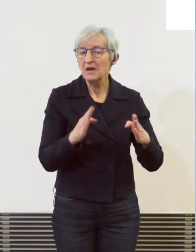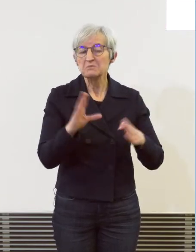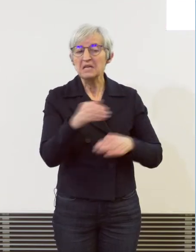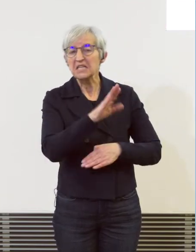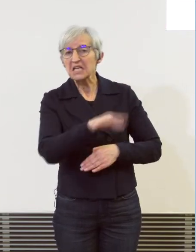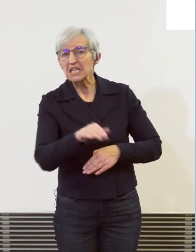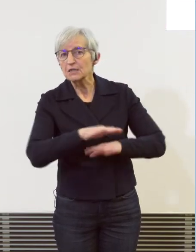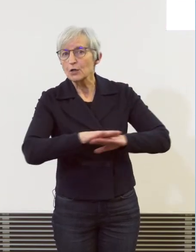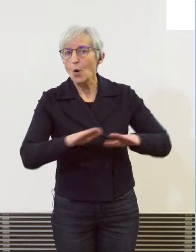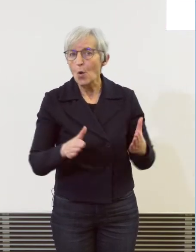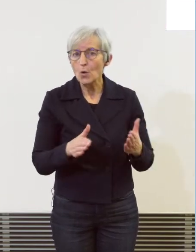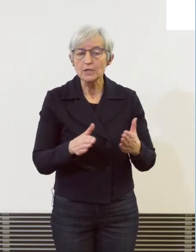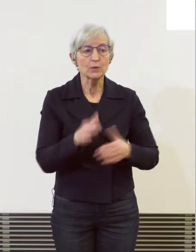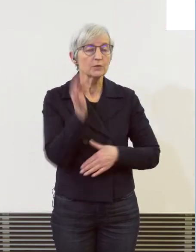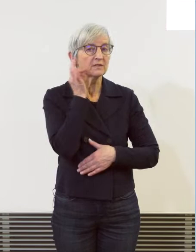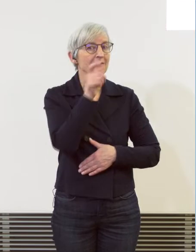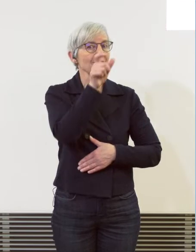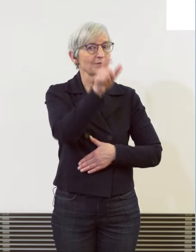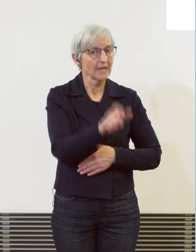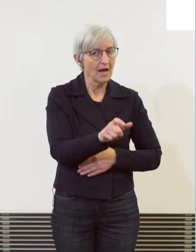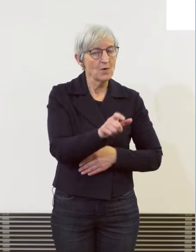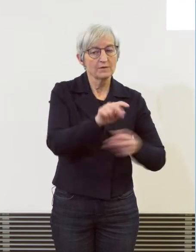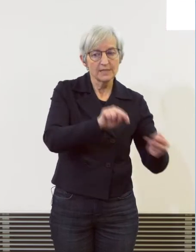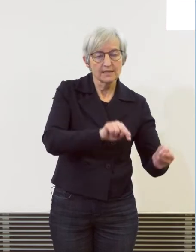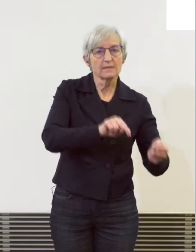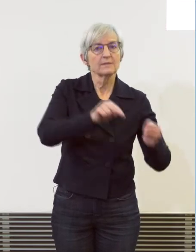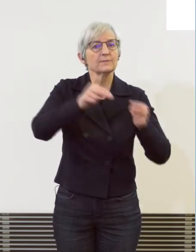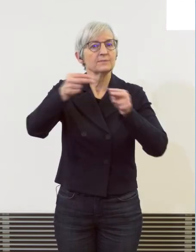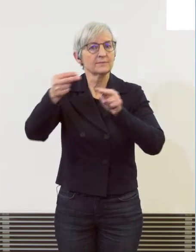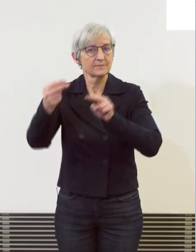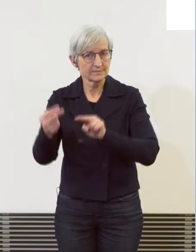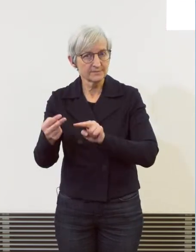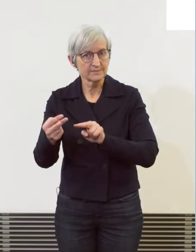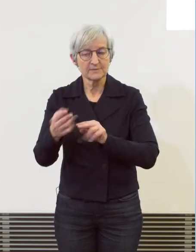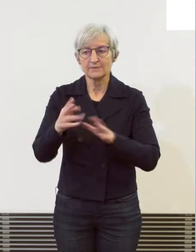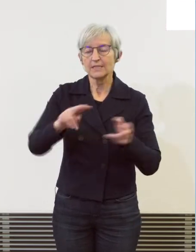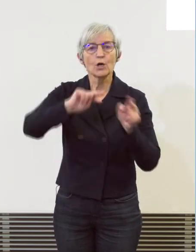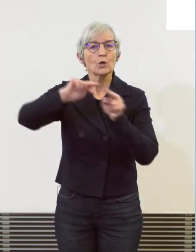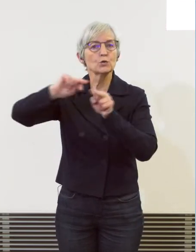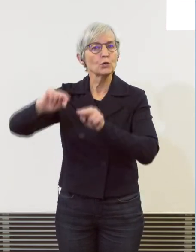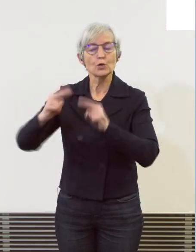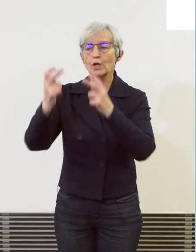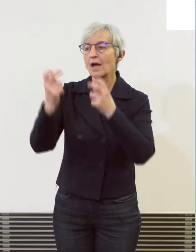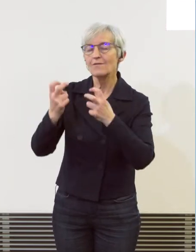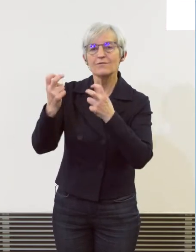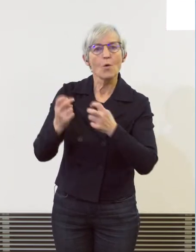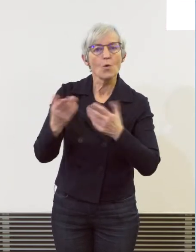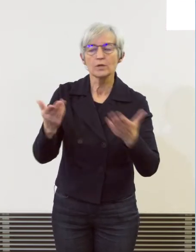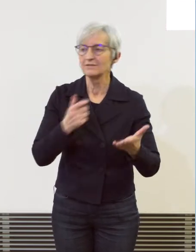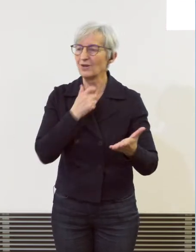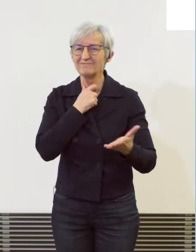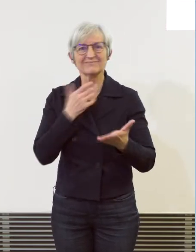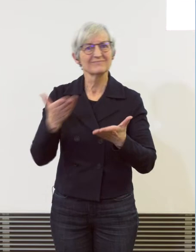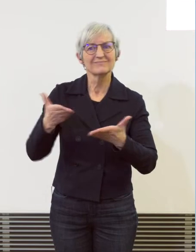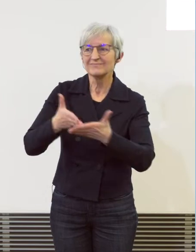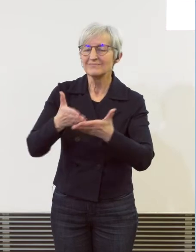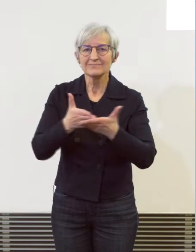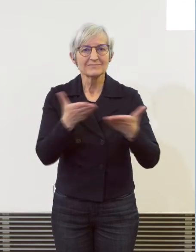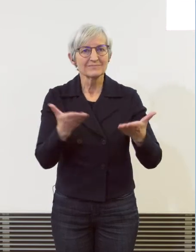und nachher in ihren angestammten Wohnkreis zurückgegeben muss, das aber nicht geht, dann gibt es in den neuesten